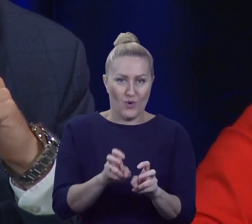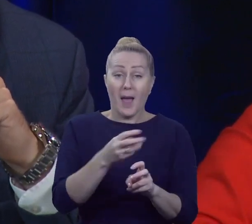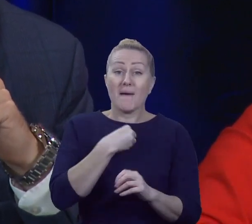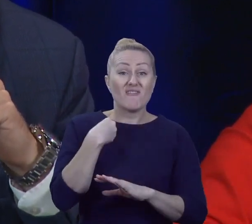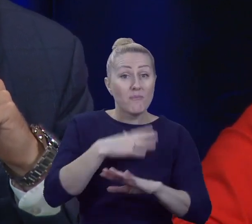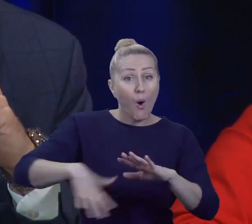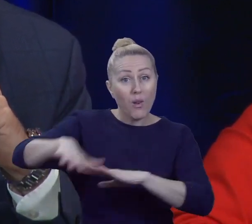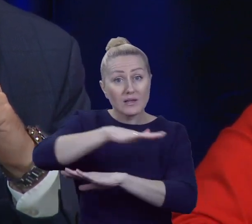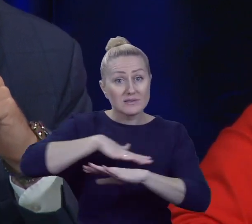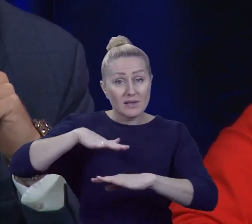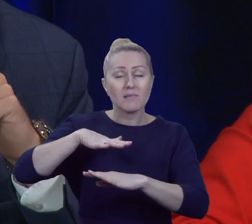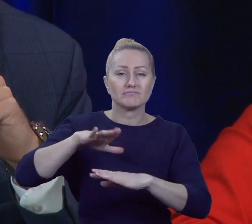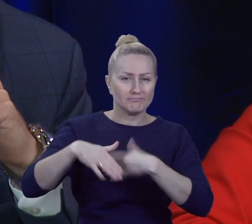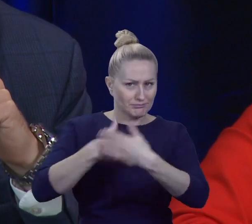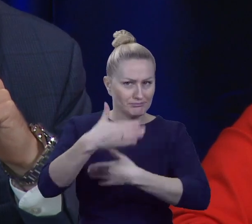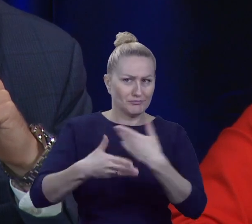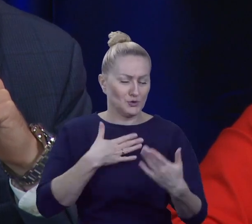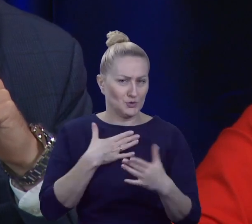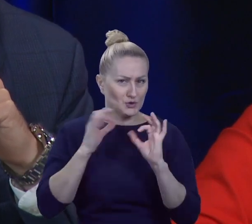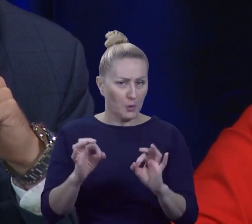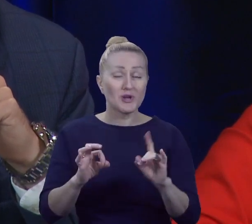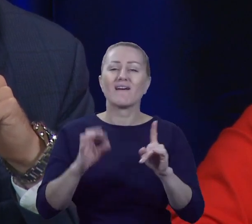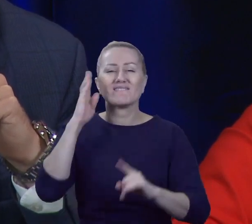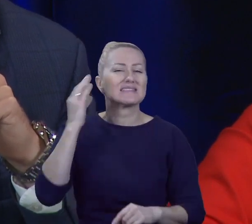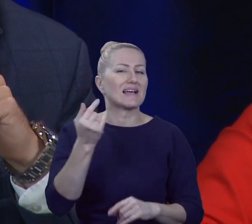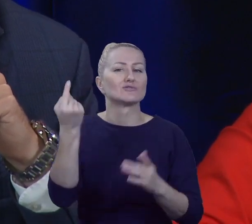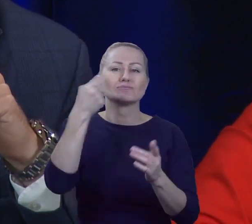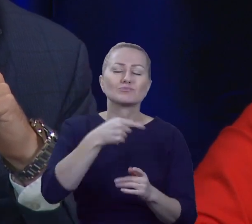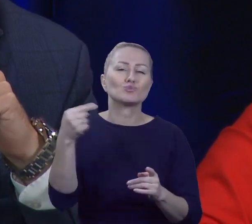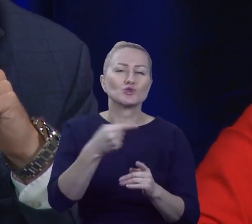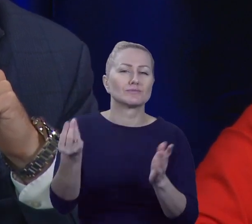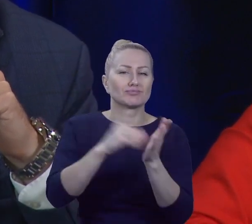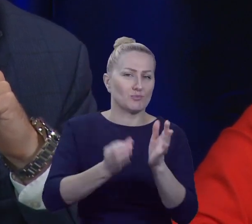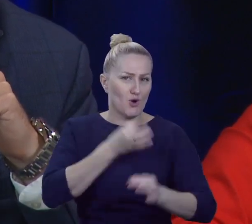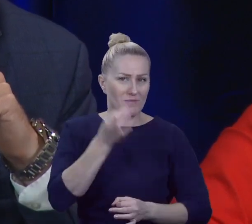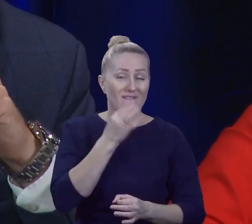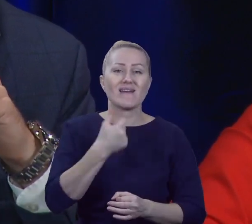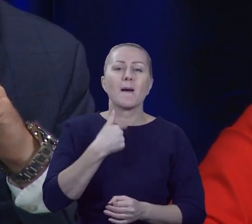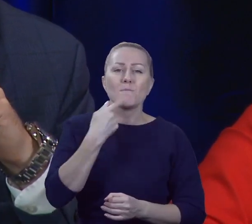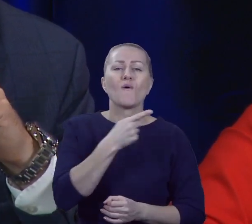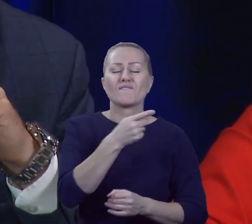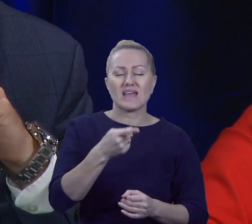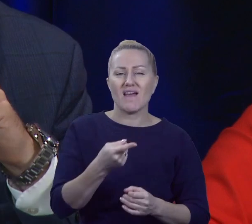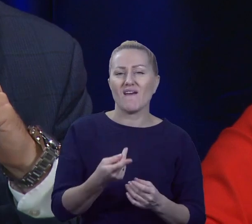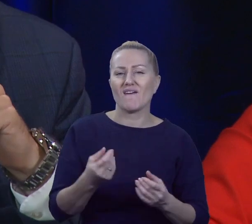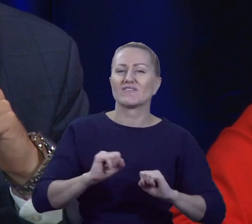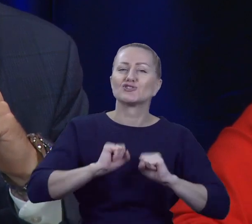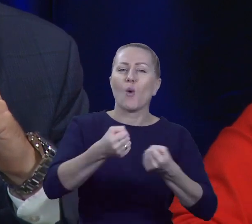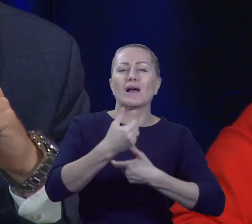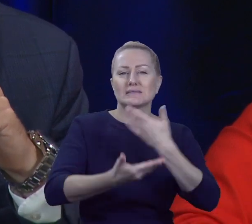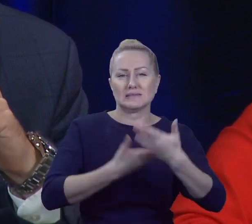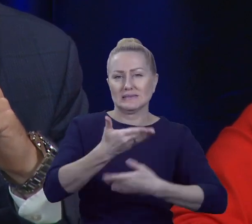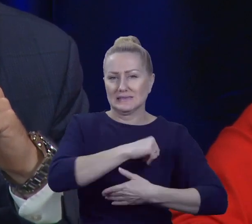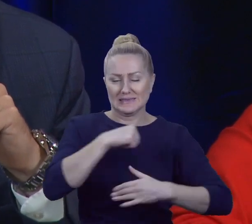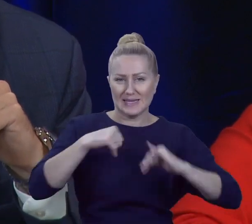funkcjonuje dobrze, choć zawsze wszystko trzeba poprawiać. Ja mówię o funkcjonowaniu samorządu, nie mówię o finansowaniu i innych sprawach, bo nie nad tym się